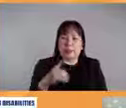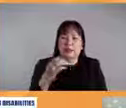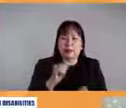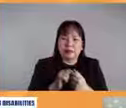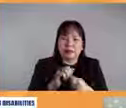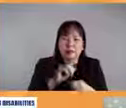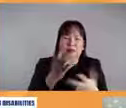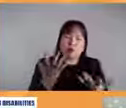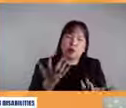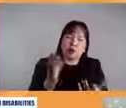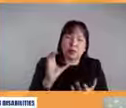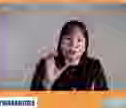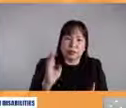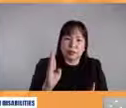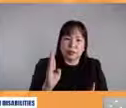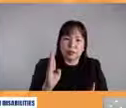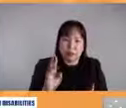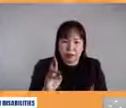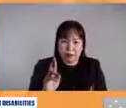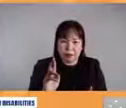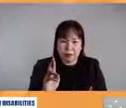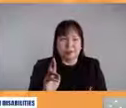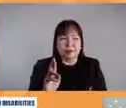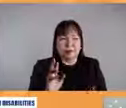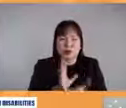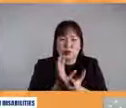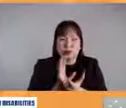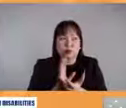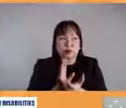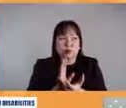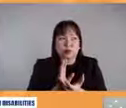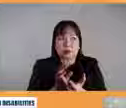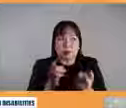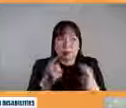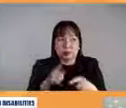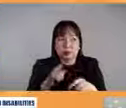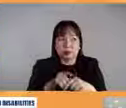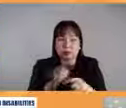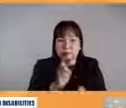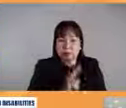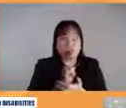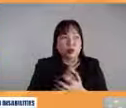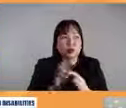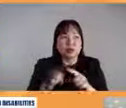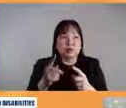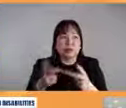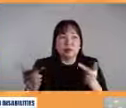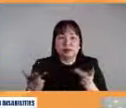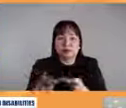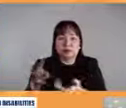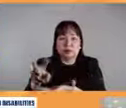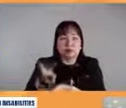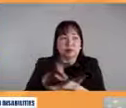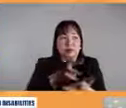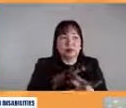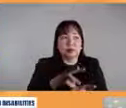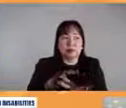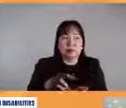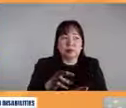rehabilitation or CBR. So, may iba't ibang lugar kami sa Pilipinas na project site namin.